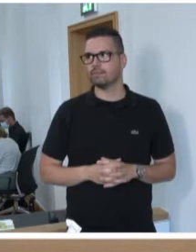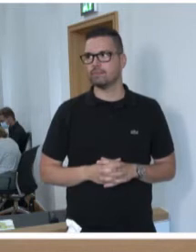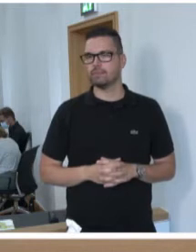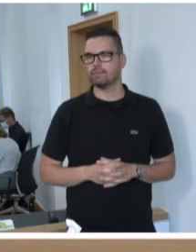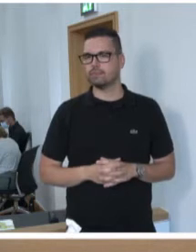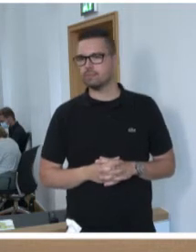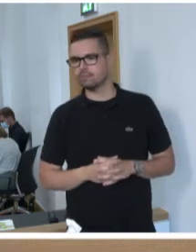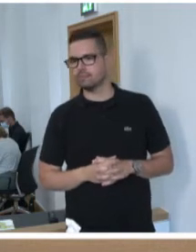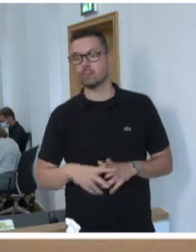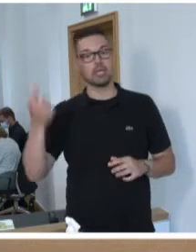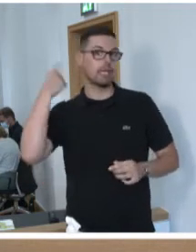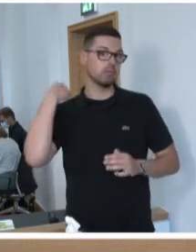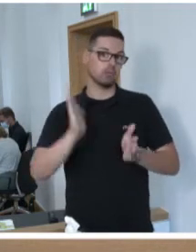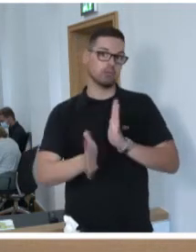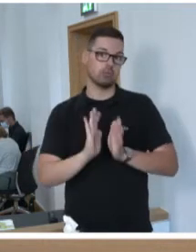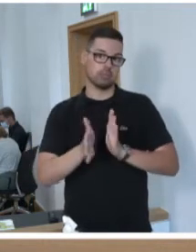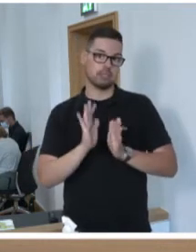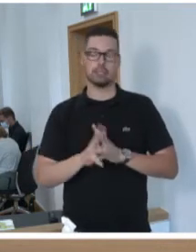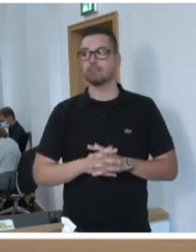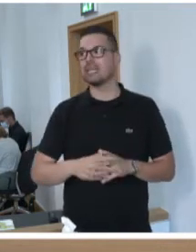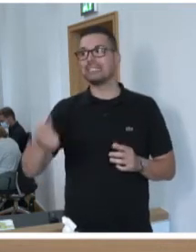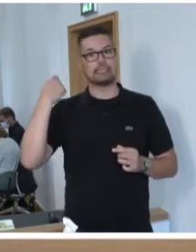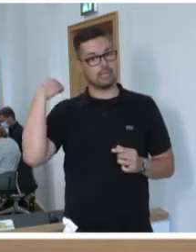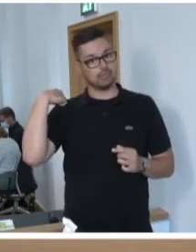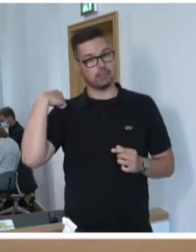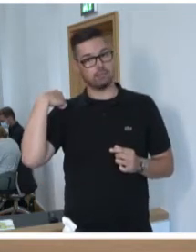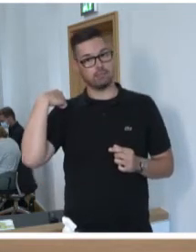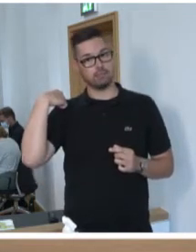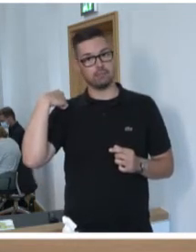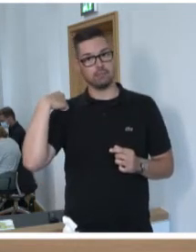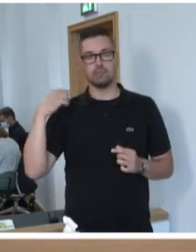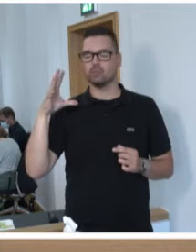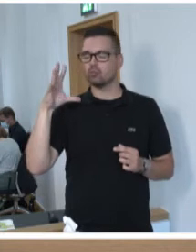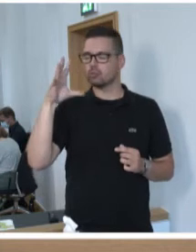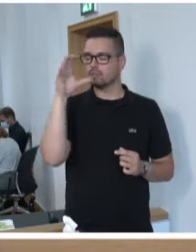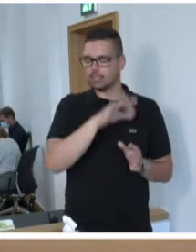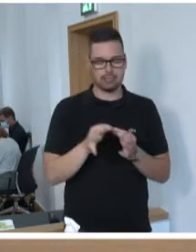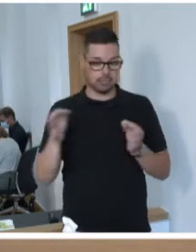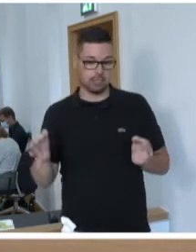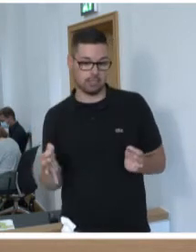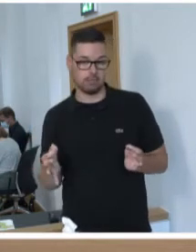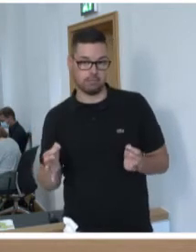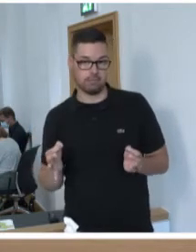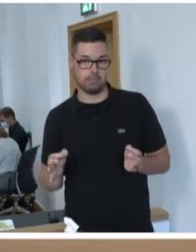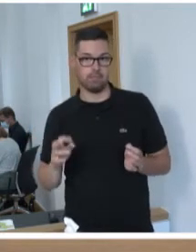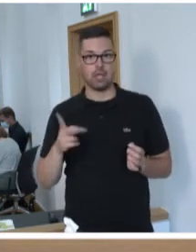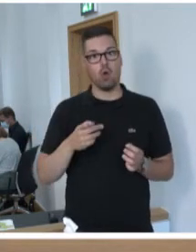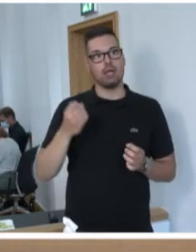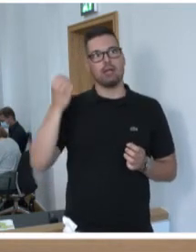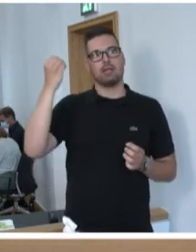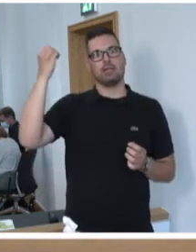Es wurde eben angesprochen, gestern, so rabenschwarz der Tag war, es gab auch ein Licht.